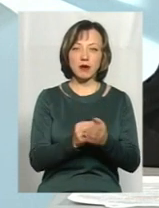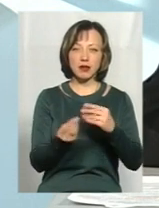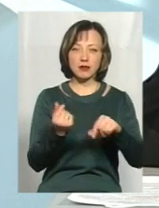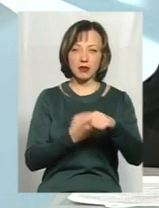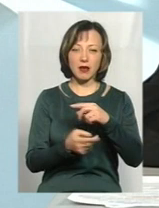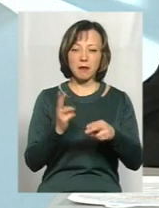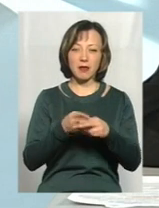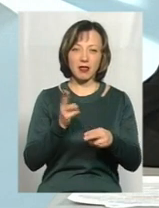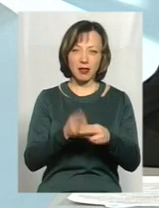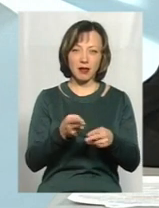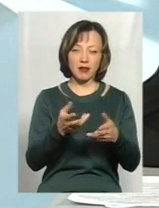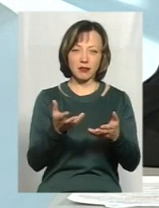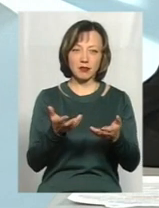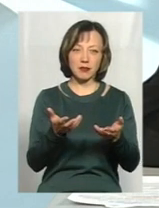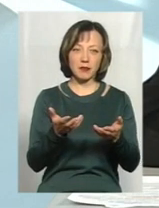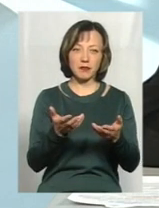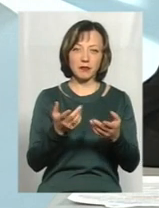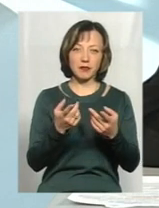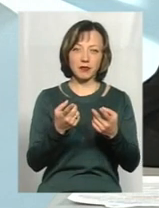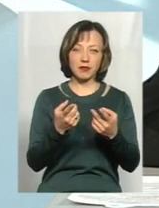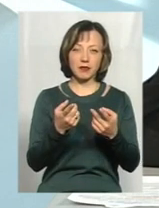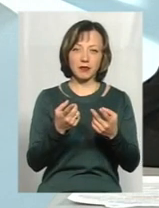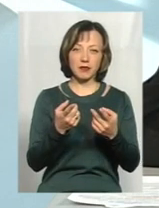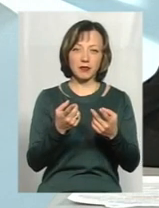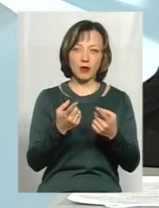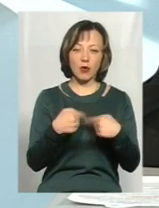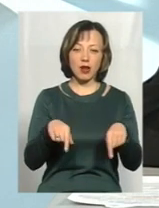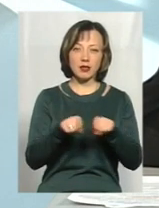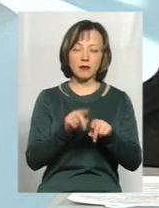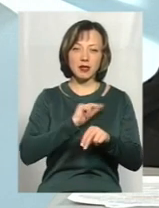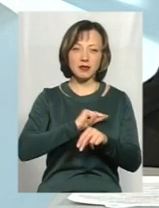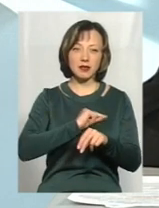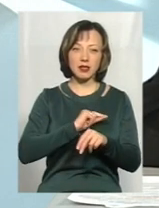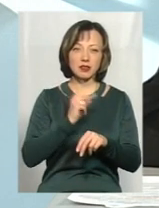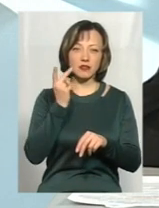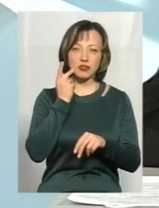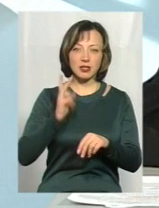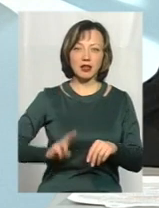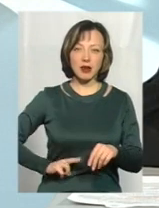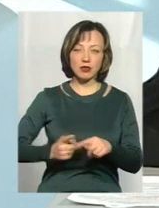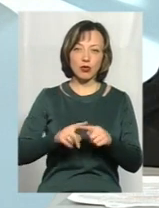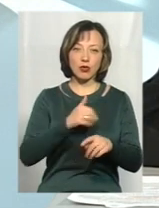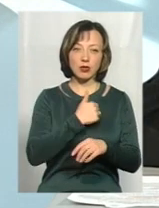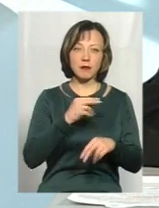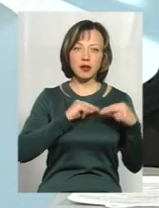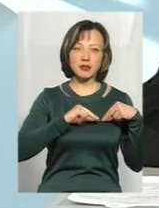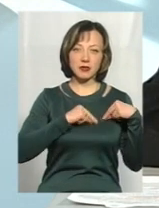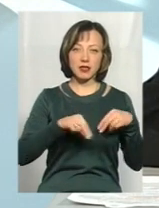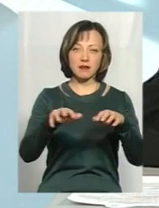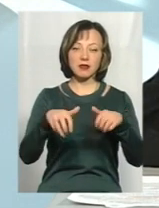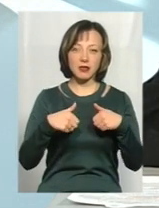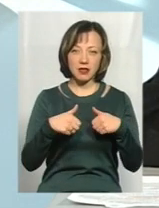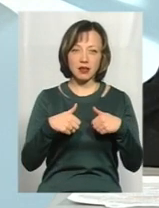організації, і вони, працівники, я не думаю, що завжди директор цього хоче, але працівники машину взяли,